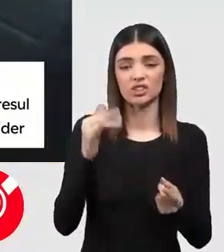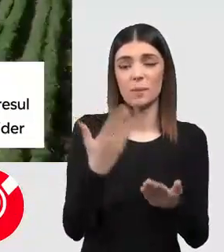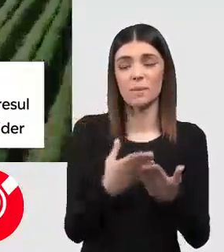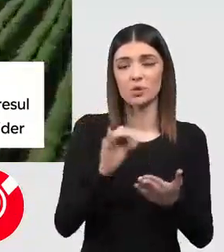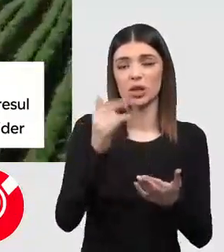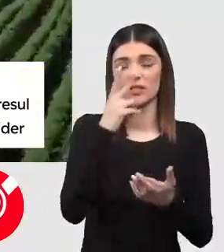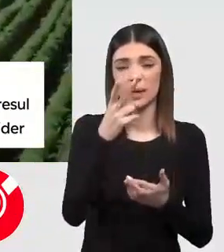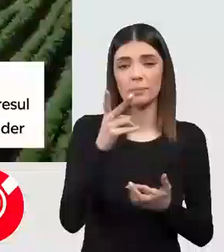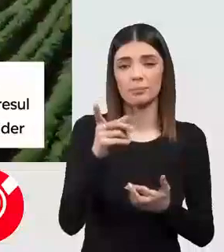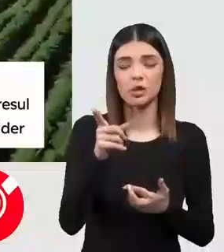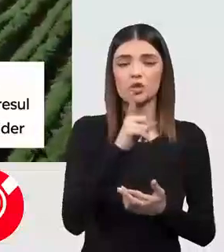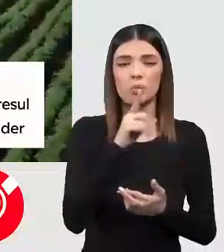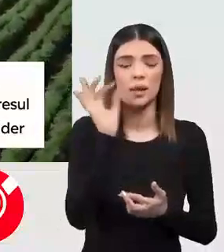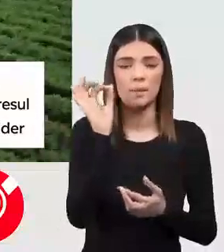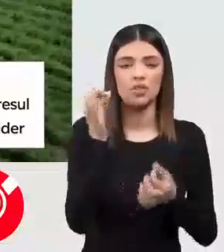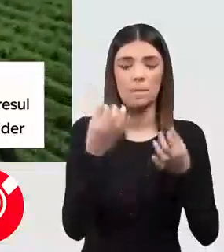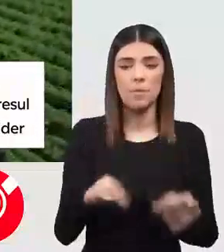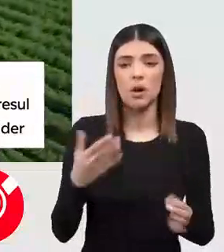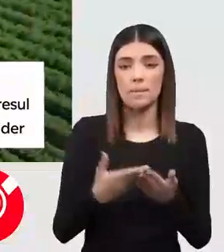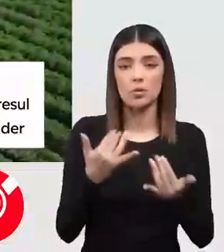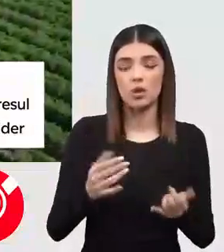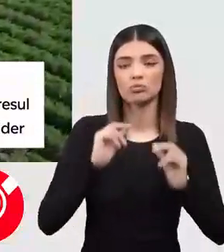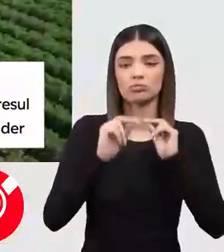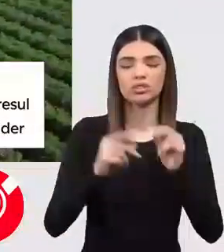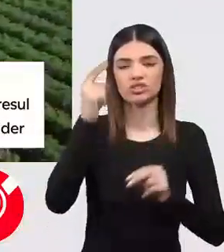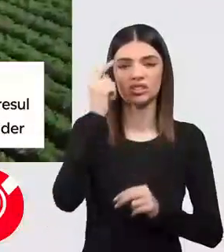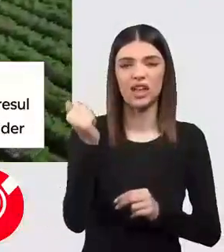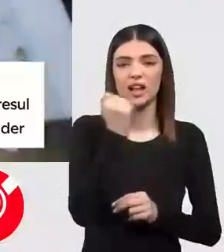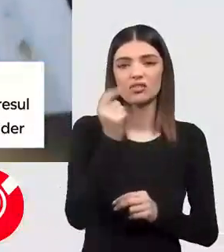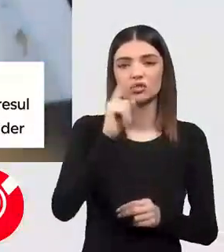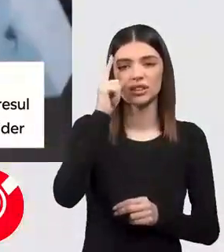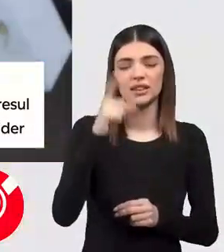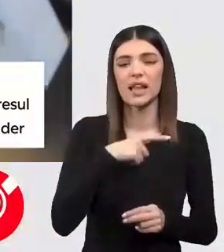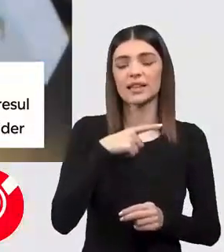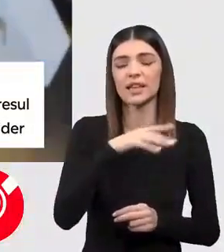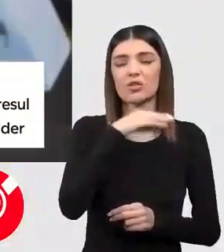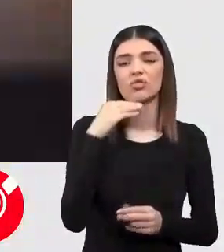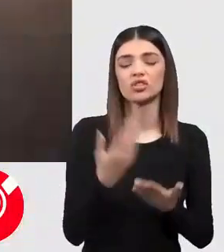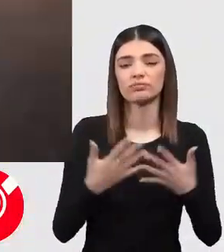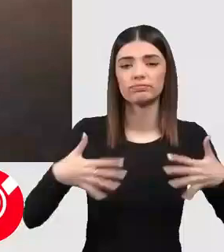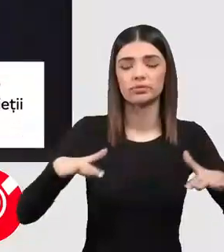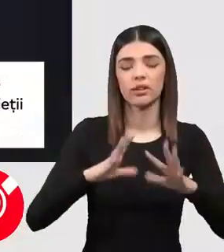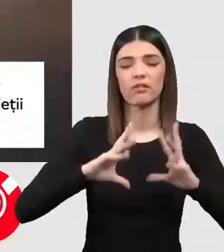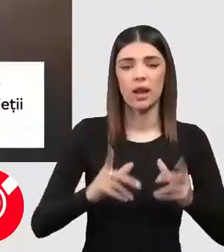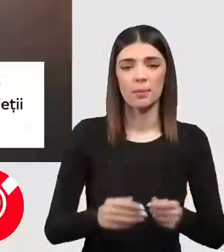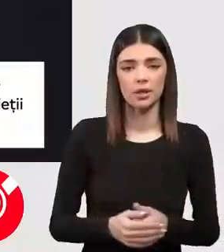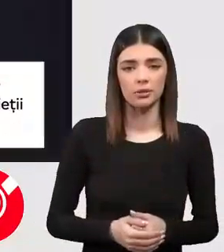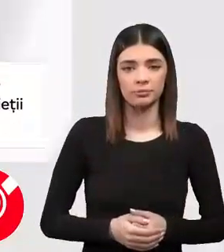deoarece nici măcar tehnologiile premergătoare acestor tehnologii de inteligență artificială nu sunt încă suficient de răspândite în fermă.